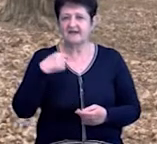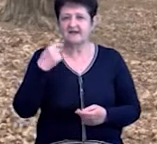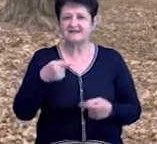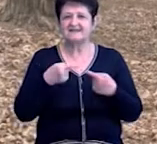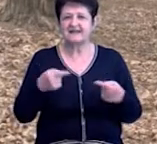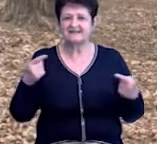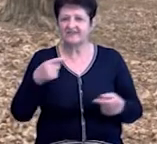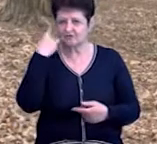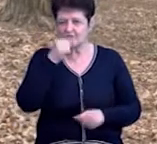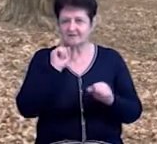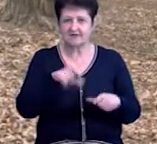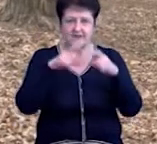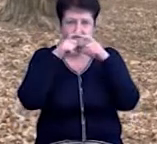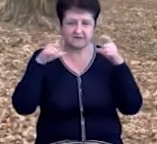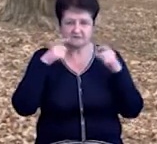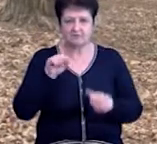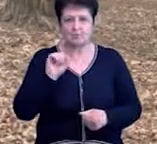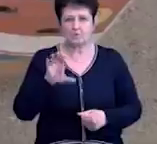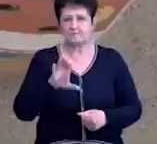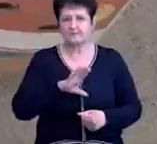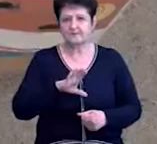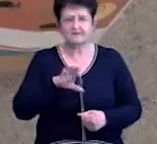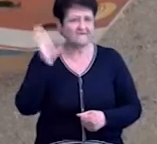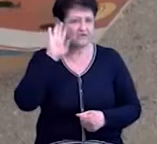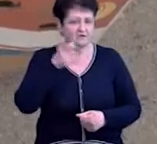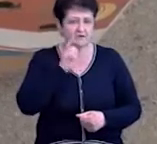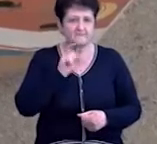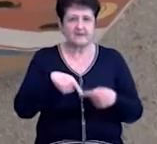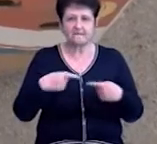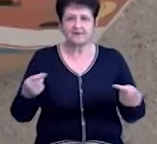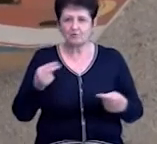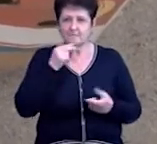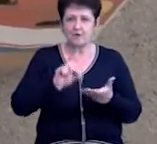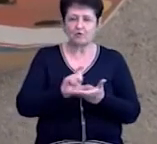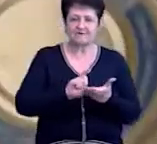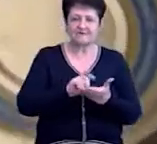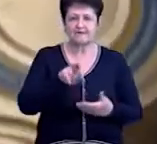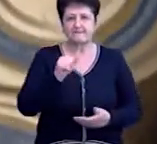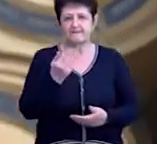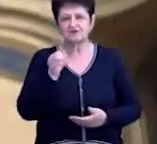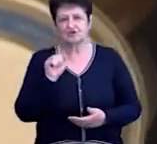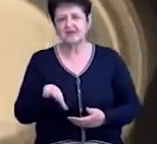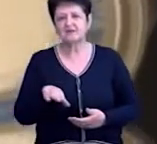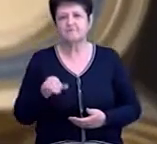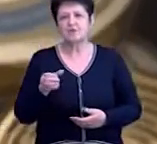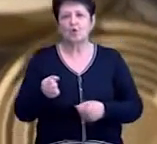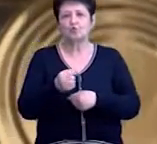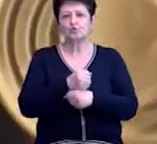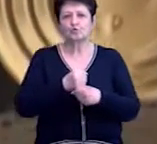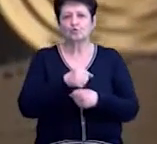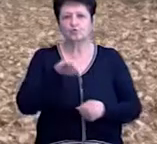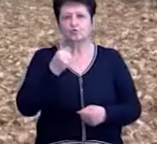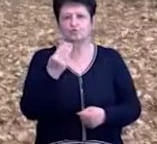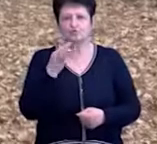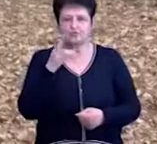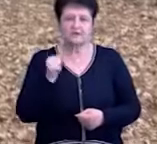захисті, маски, можливо, дірана вода. Продукти питання – це консерви, паштети, тушенки, крекери, ну,